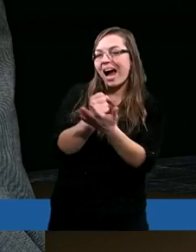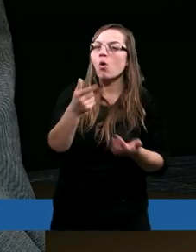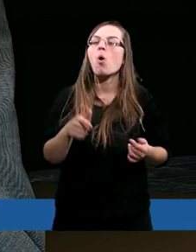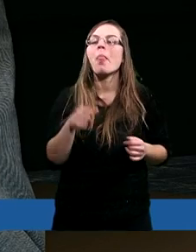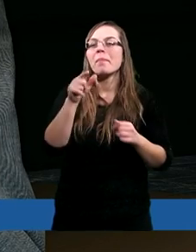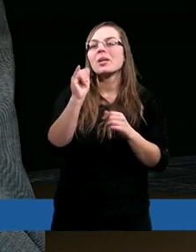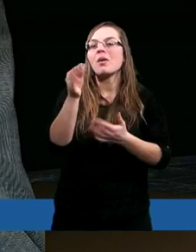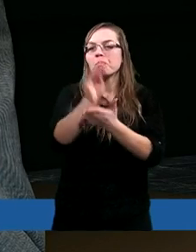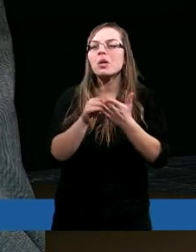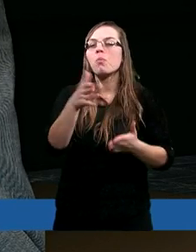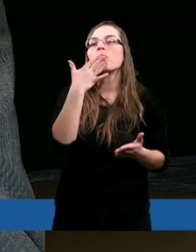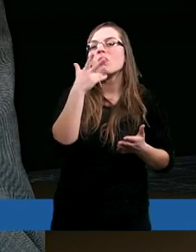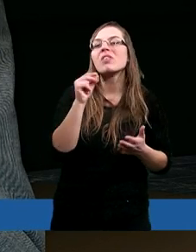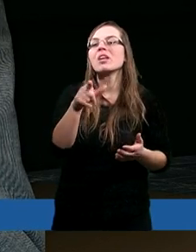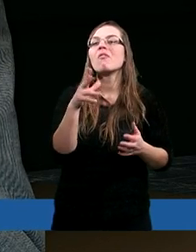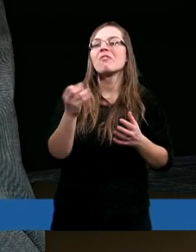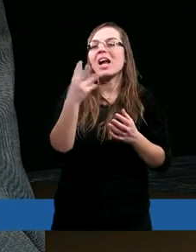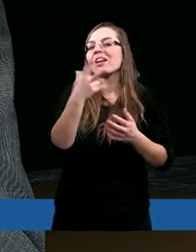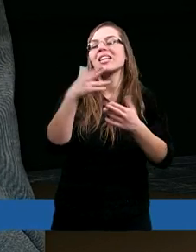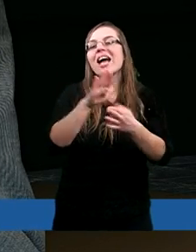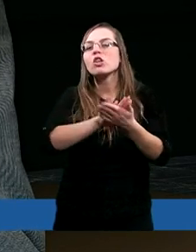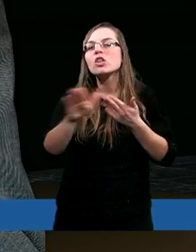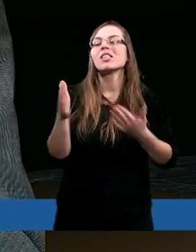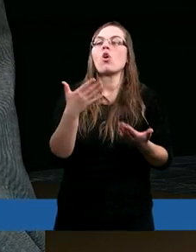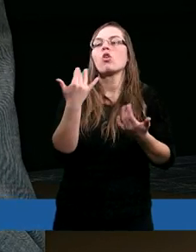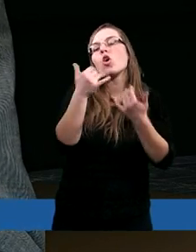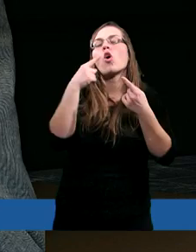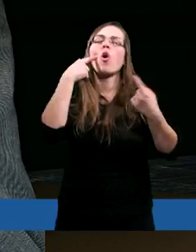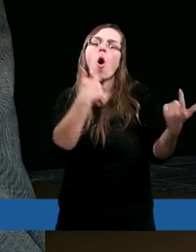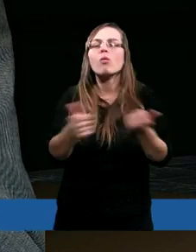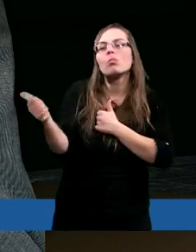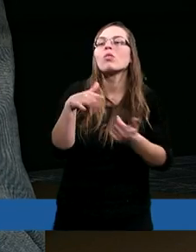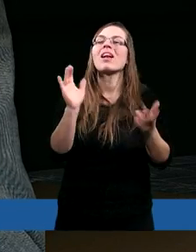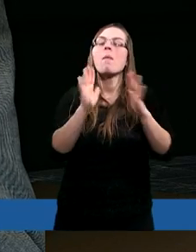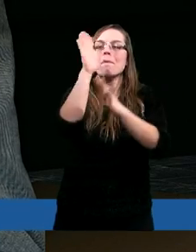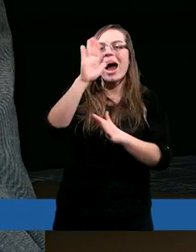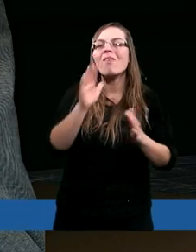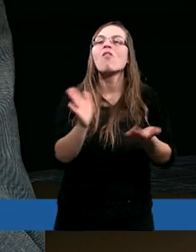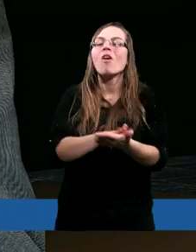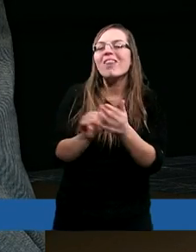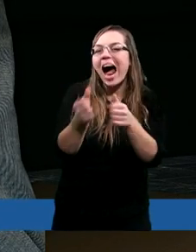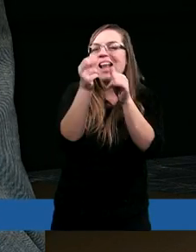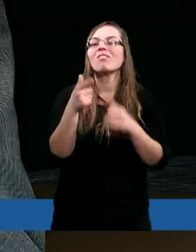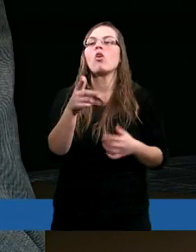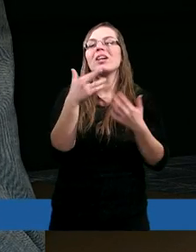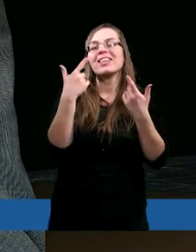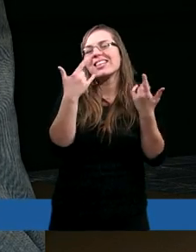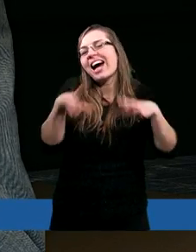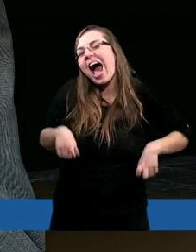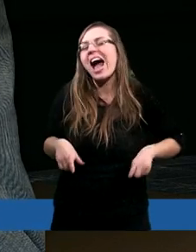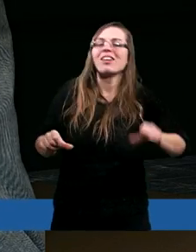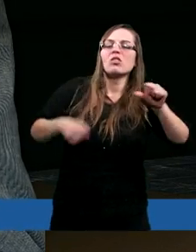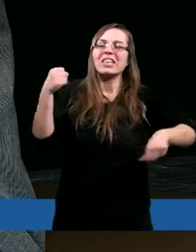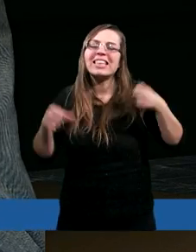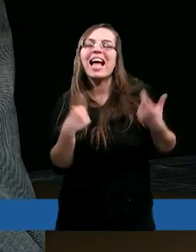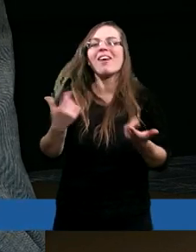zaś są uczynki ciała, mianowicie przeteczeństwo, nieczystość, rozpusta, bawochwalstwo, czary, wrogość, spór, zazdrość,